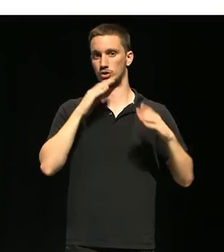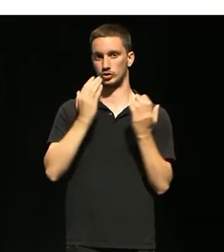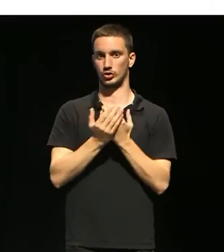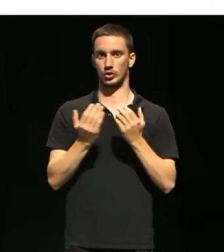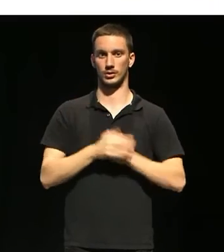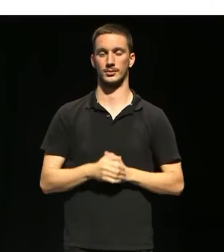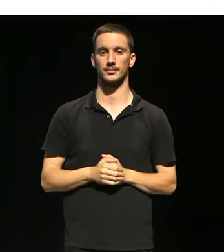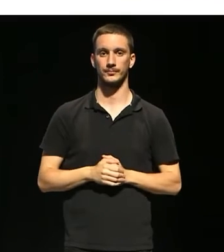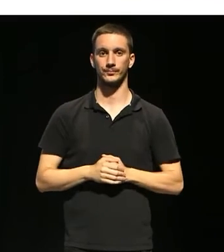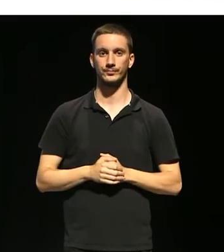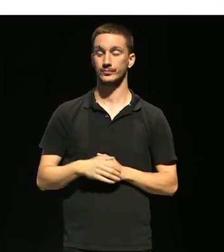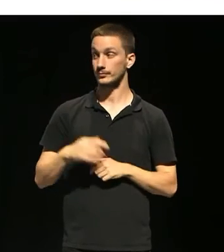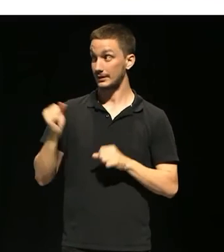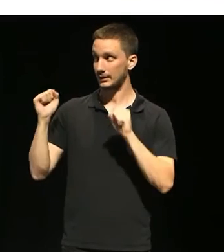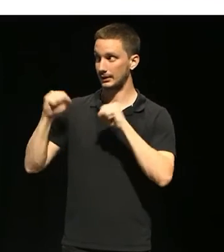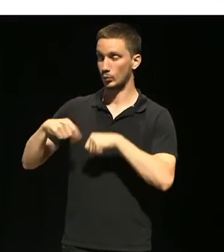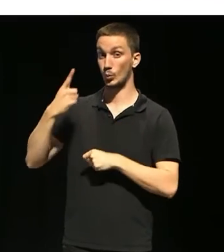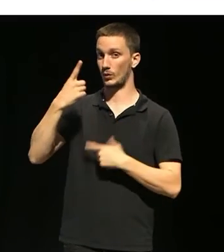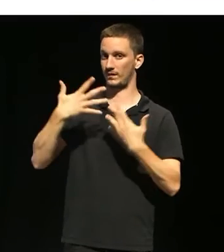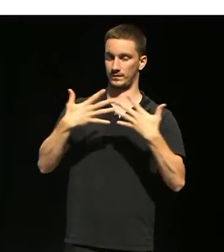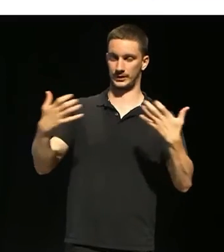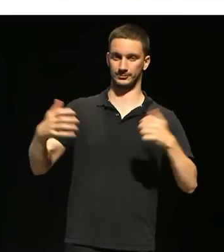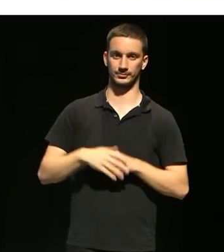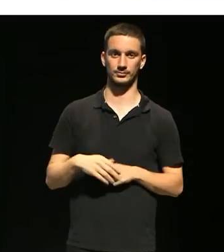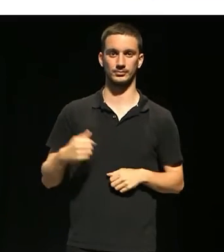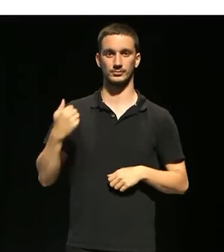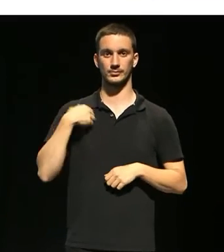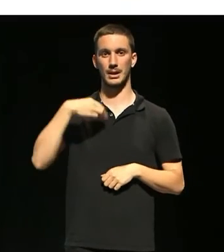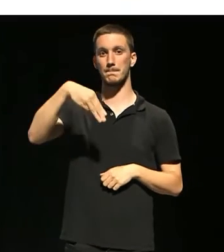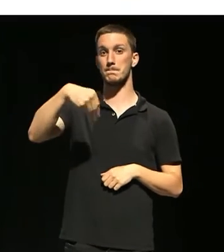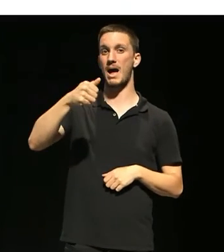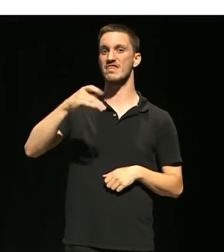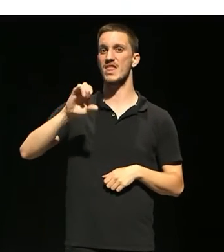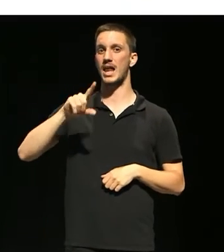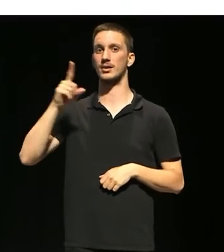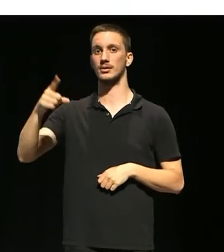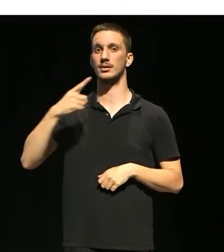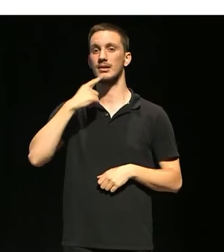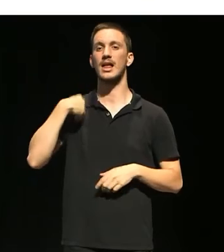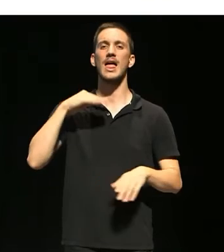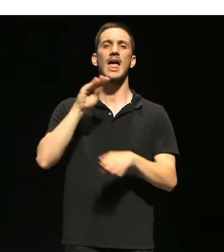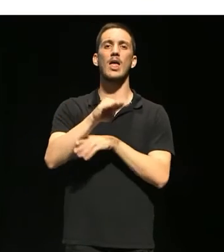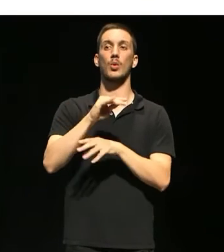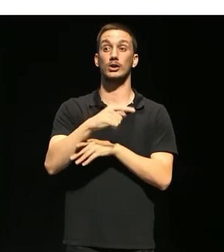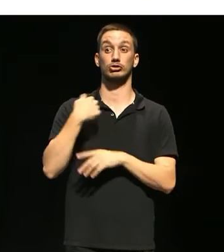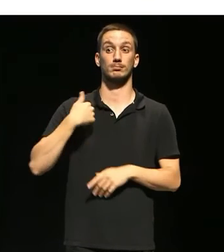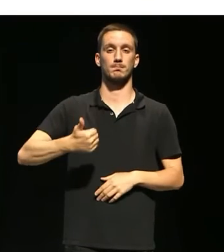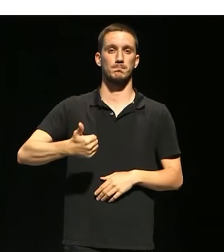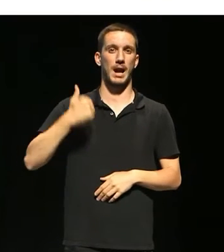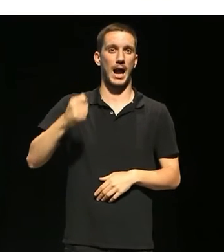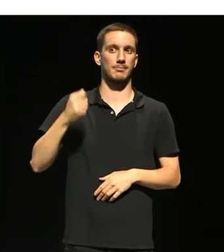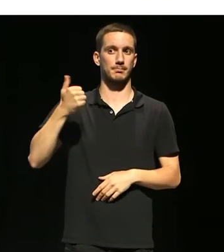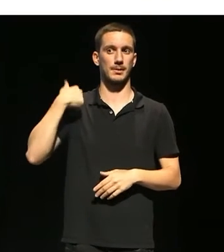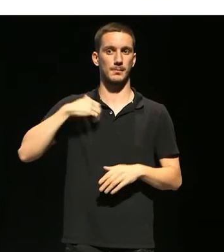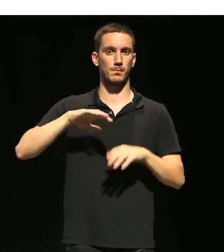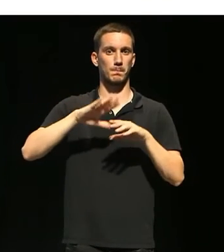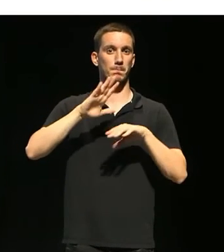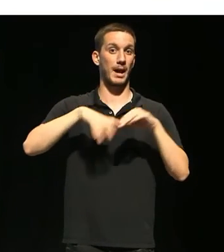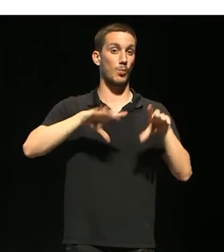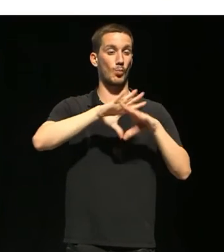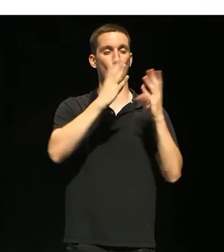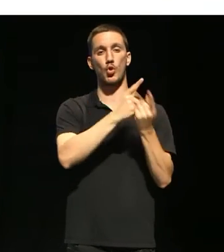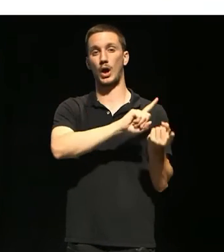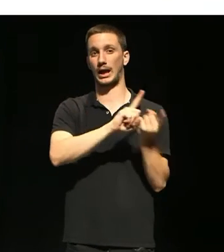vés a finalitzant. D'acord, només una frase. En el món Mandela va dir l'educació és l'arma més poderosa que es pot utilitzar per canviar el món.